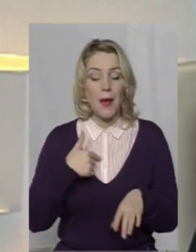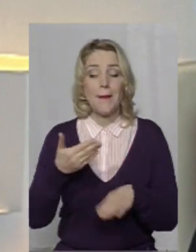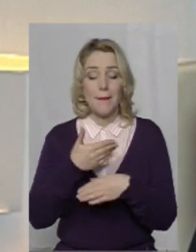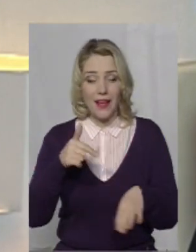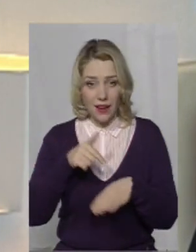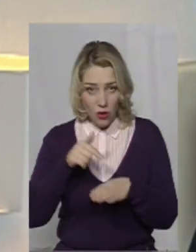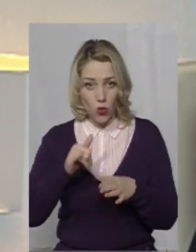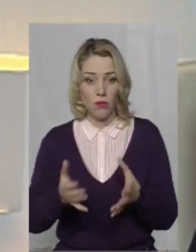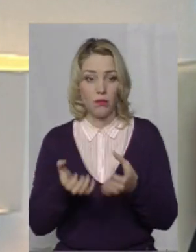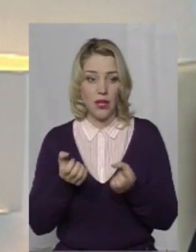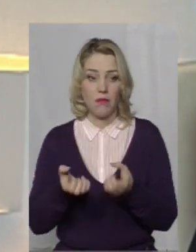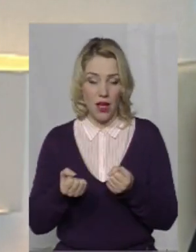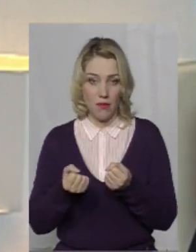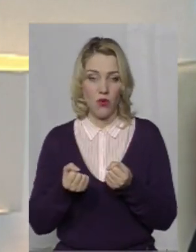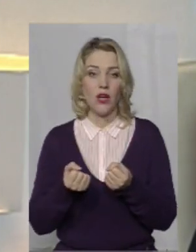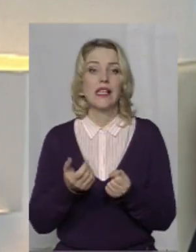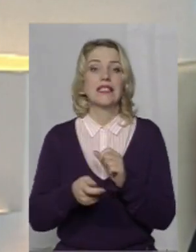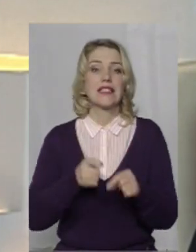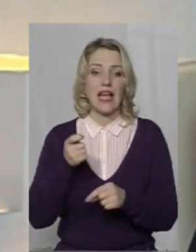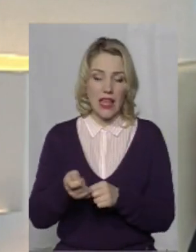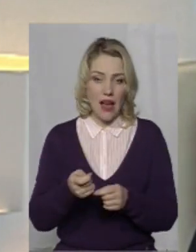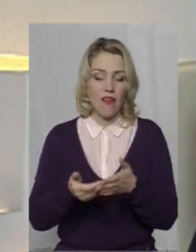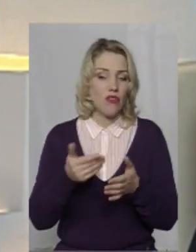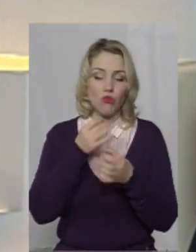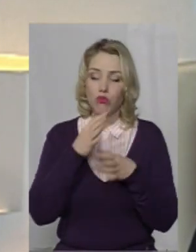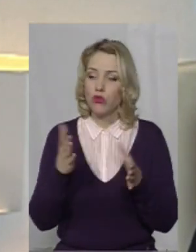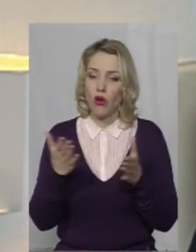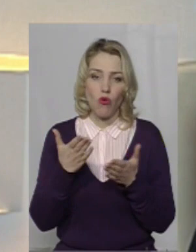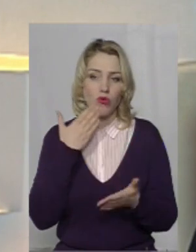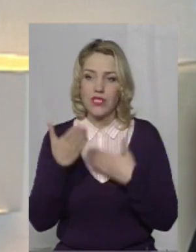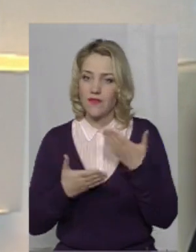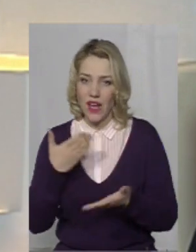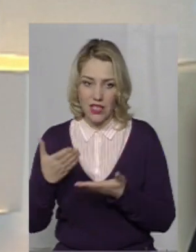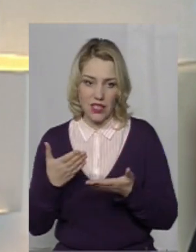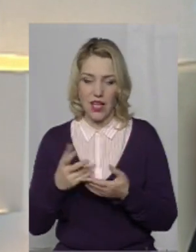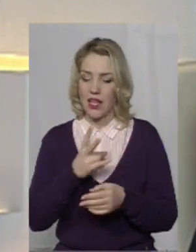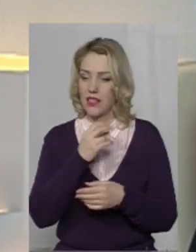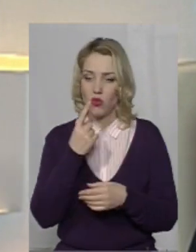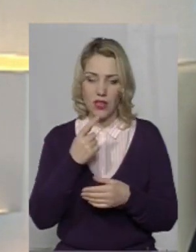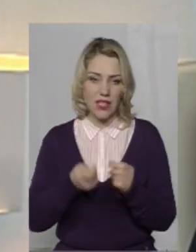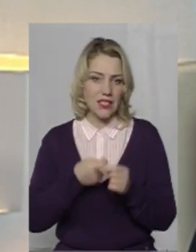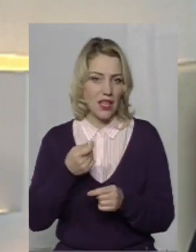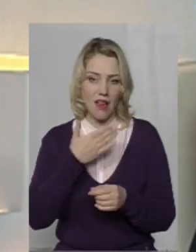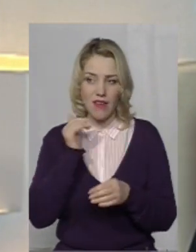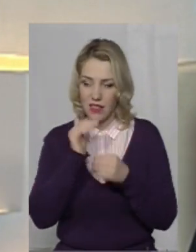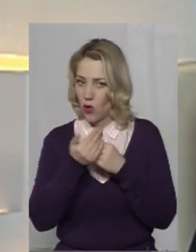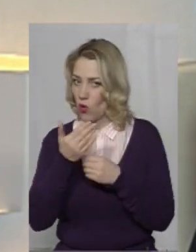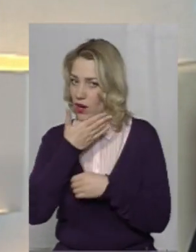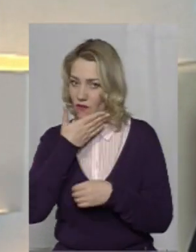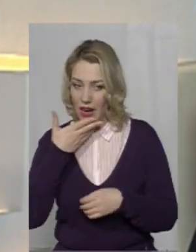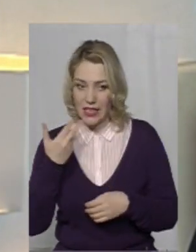приймаємо заяви від будь-якого звернення, ніхто, ні одна заява не укривається.